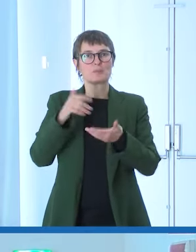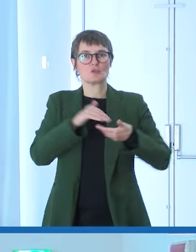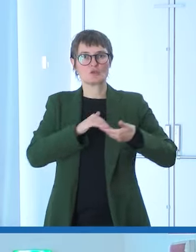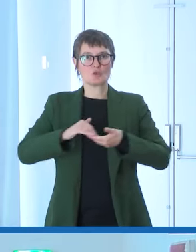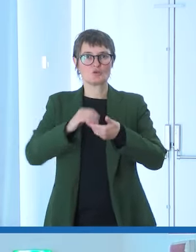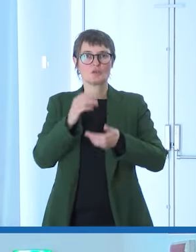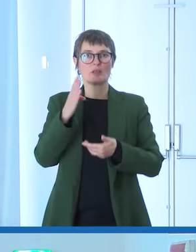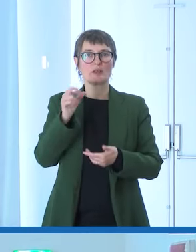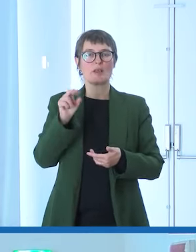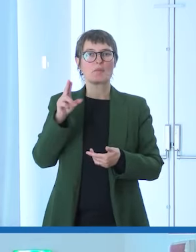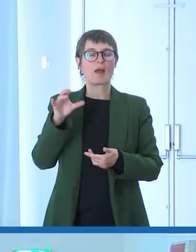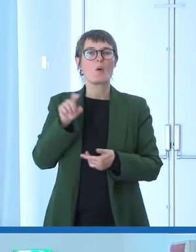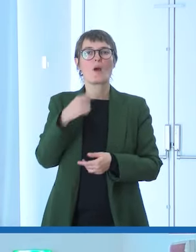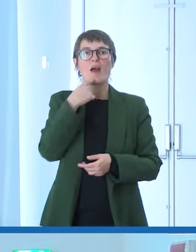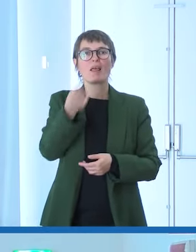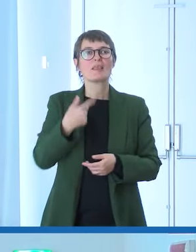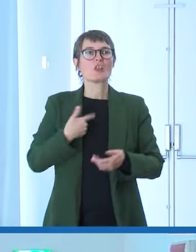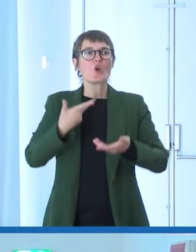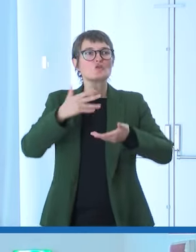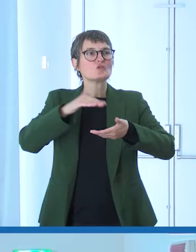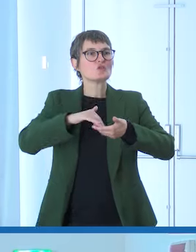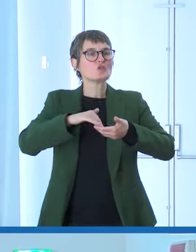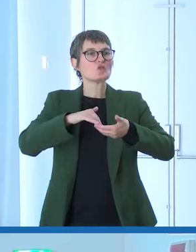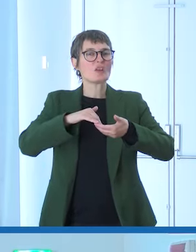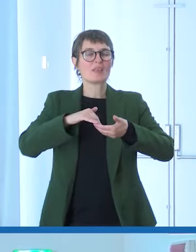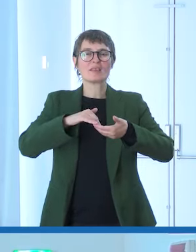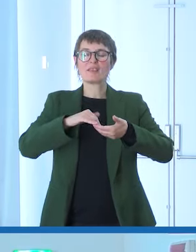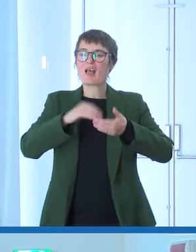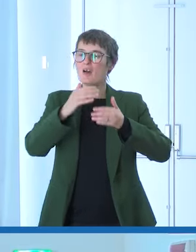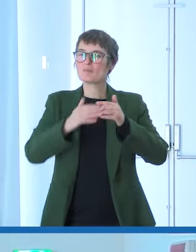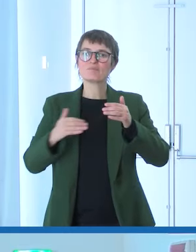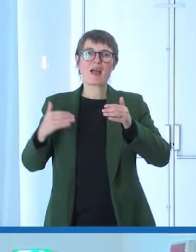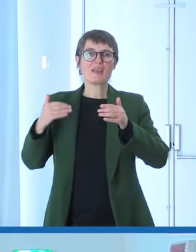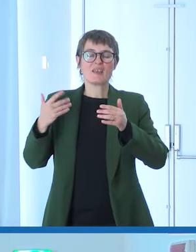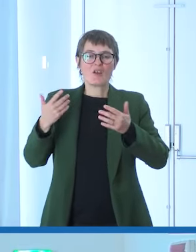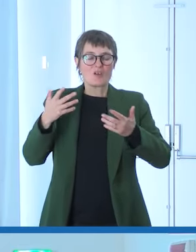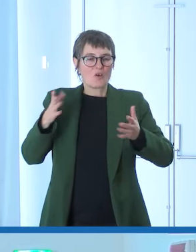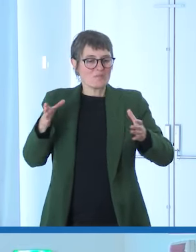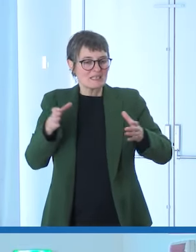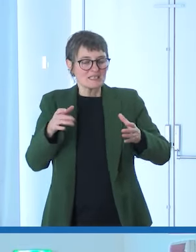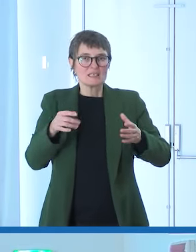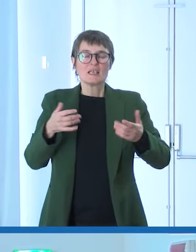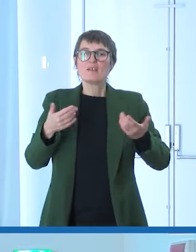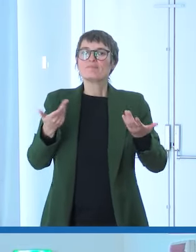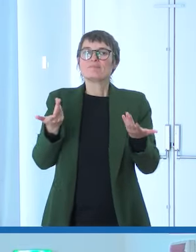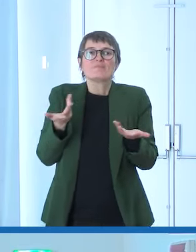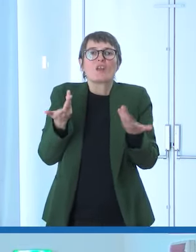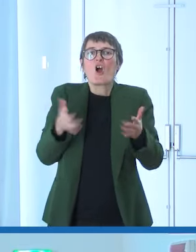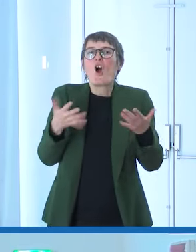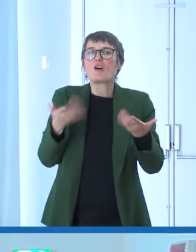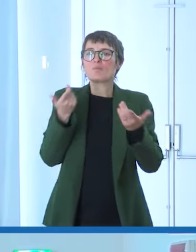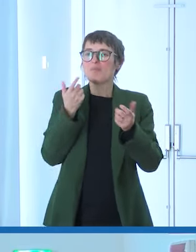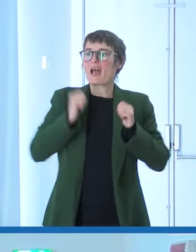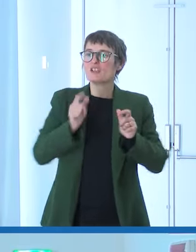oramai, senza più intermediazione, anche quella della comunicazione, ciascun cittadino, ciascuna persona è